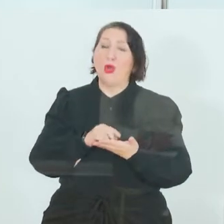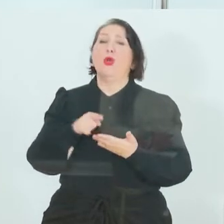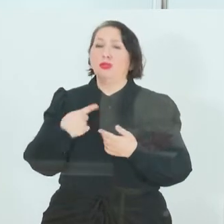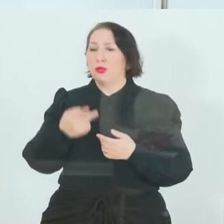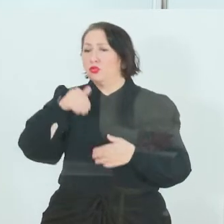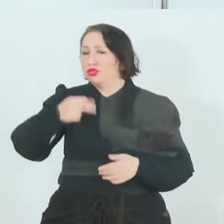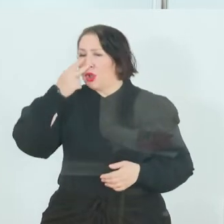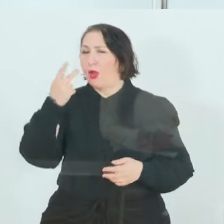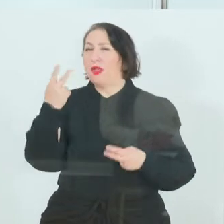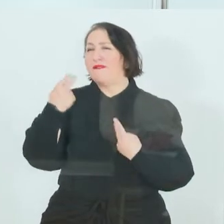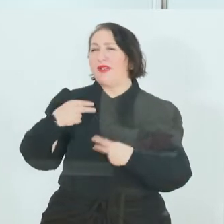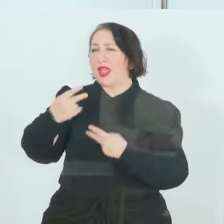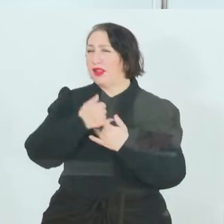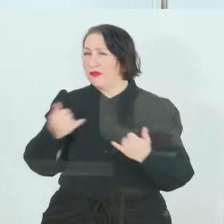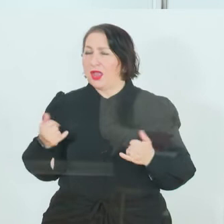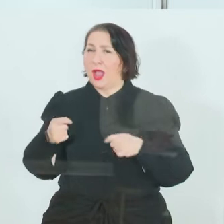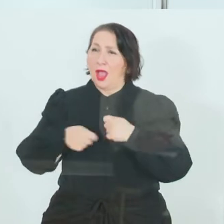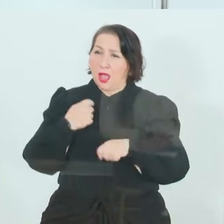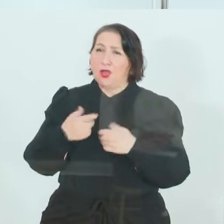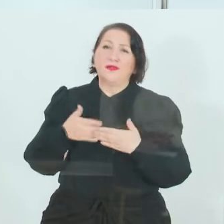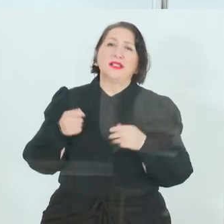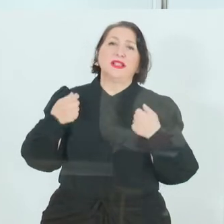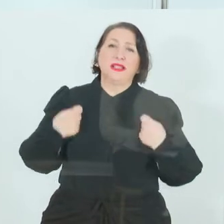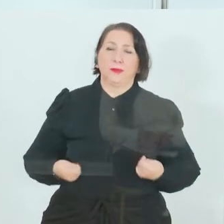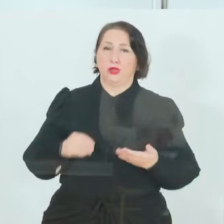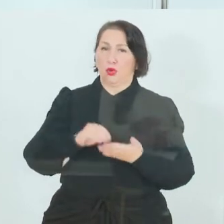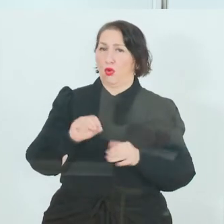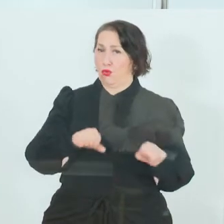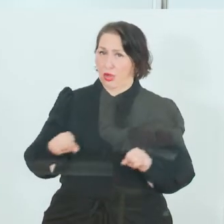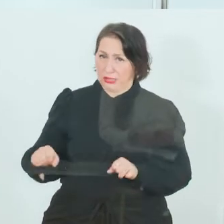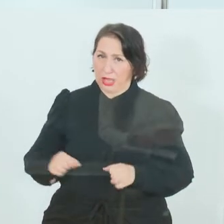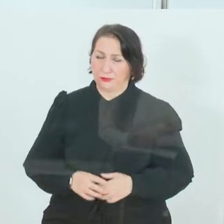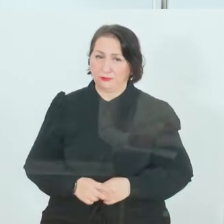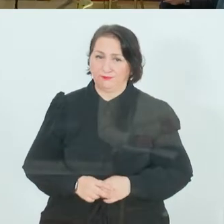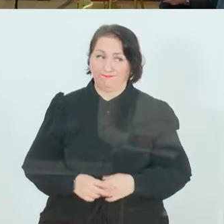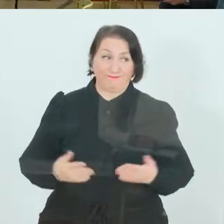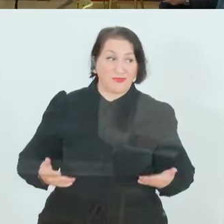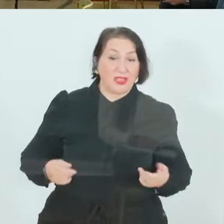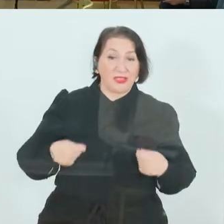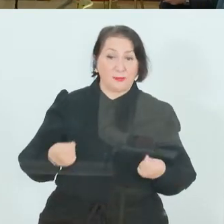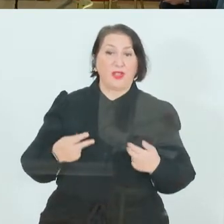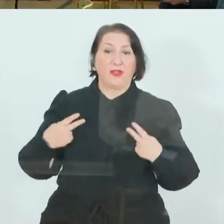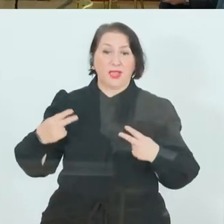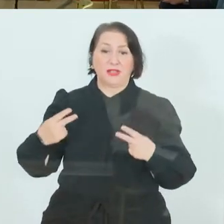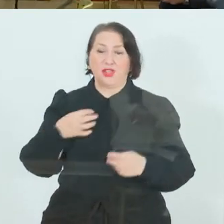weiterarbeiten, welche Möglichkeiten es da noch gibt. Das ist aber noch offen. Gibt es weitere Fragen?